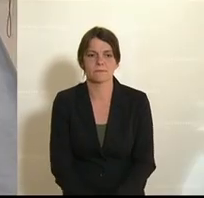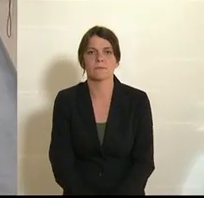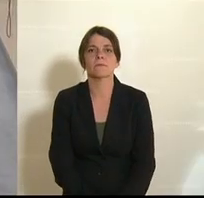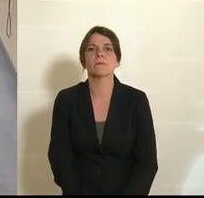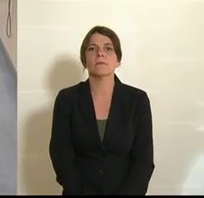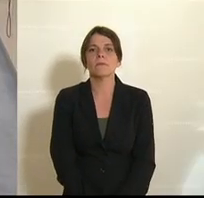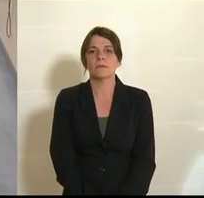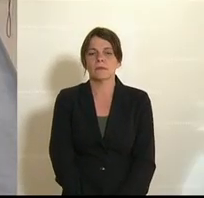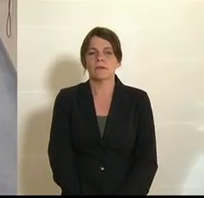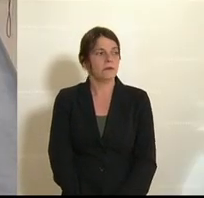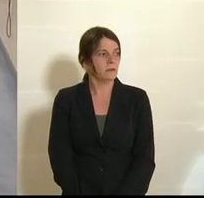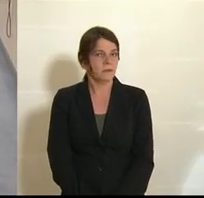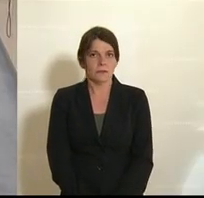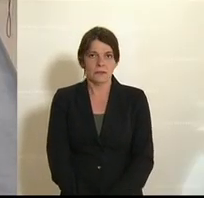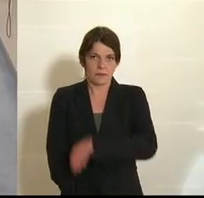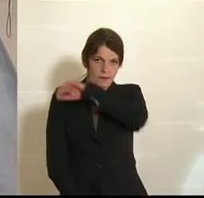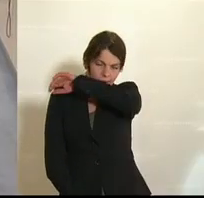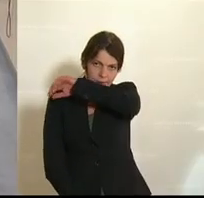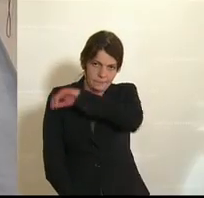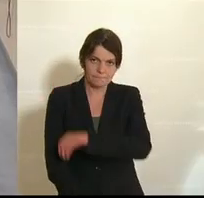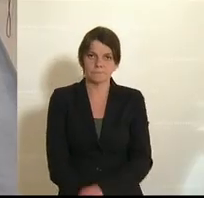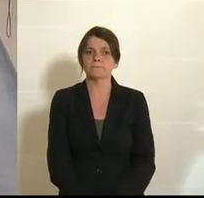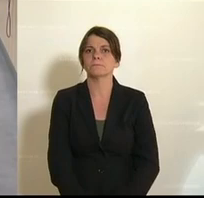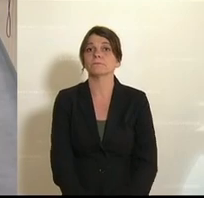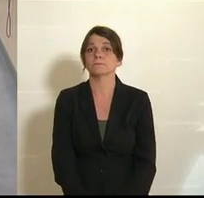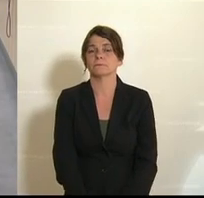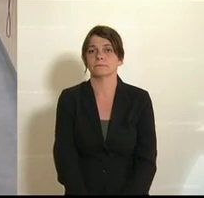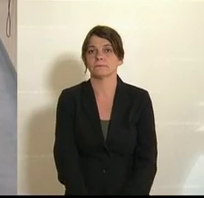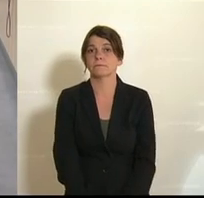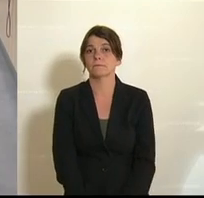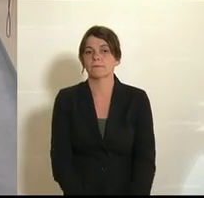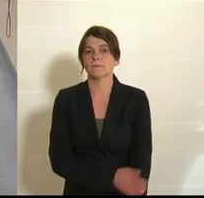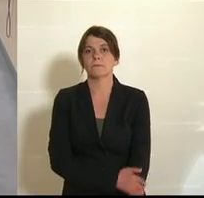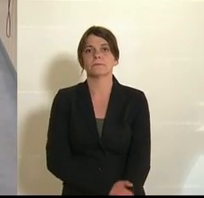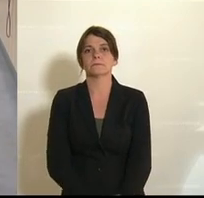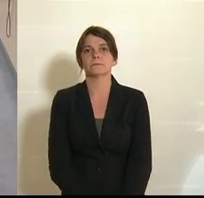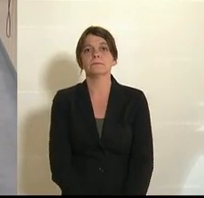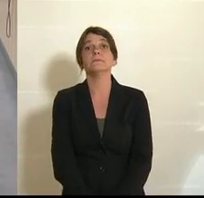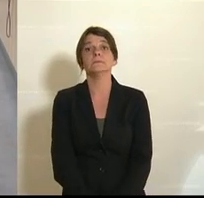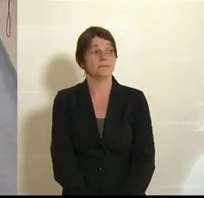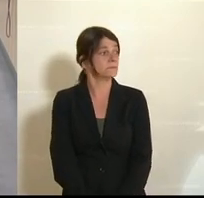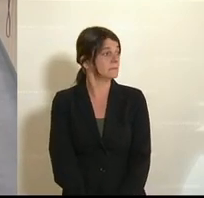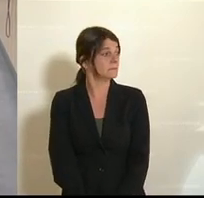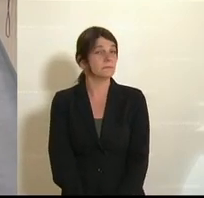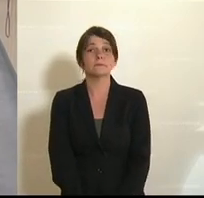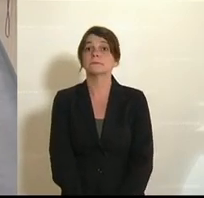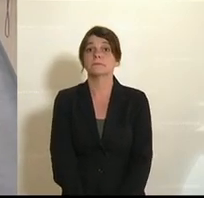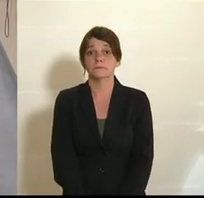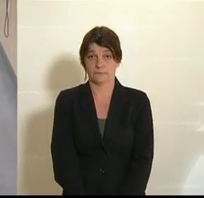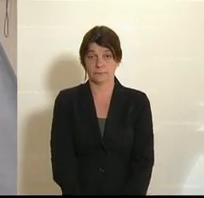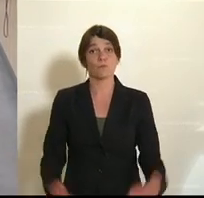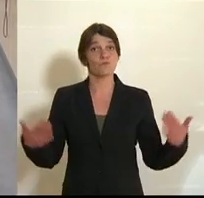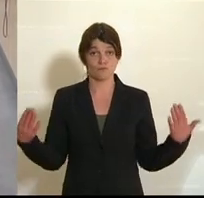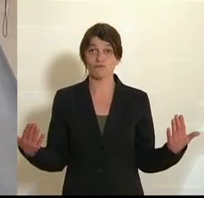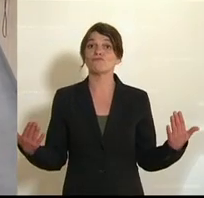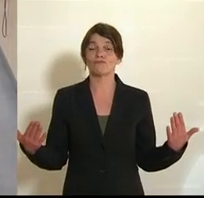Die Sozialsprecherin der FPÖ war das Dagmar Belankowitsch mit einem Plädoyer und einem diesbezüglichen Antrag zur Abschaffung der Maskenpflicht im Teil